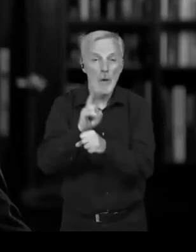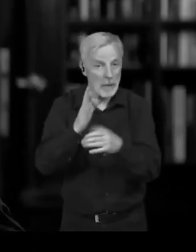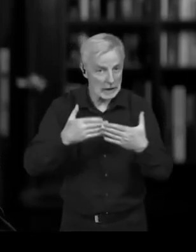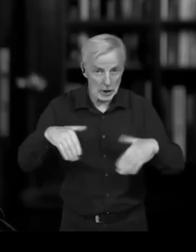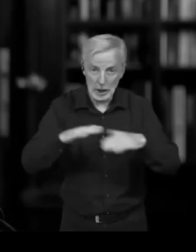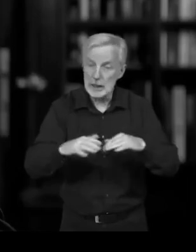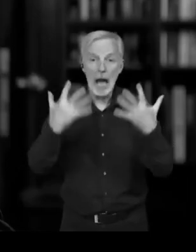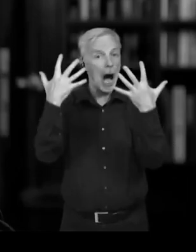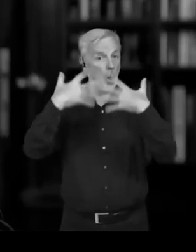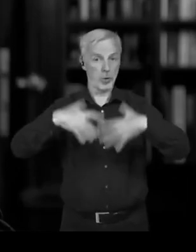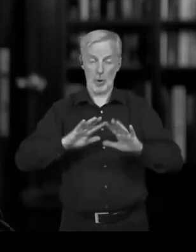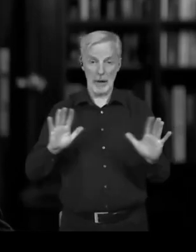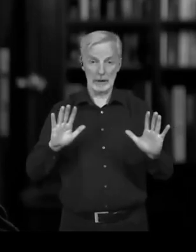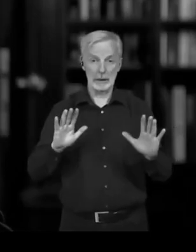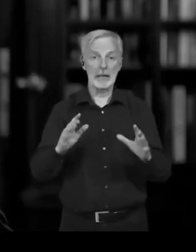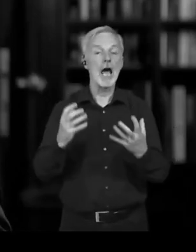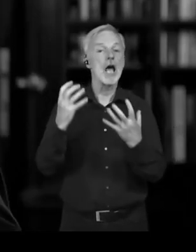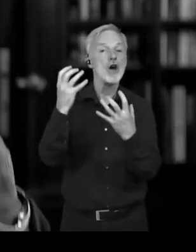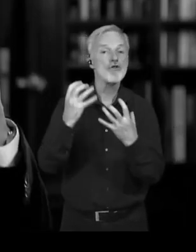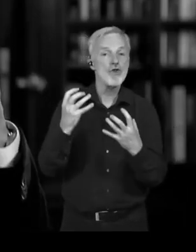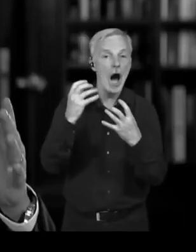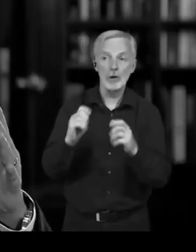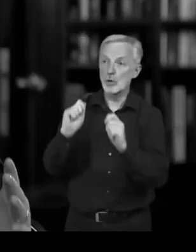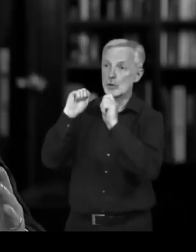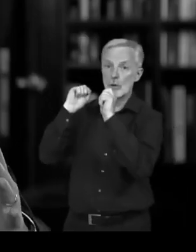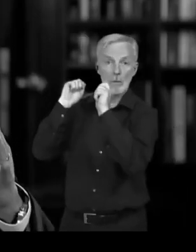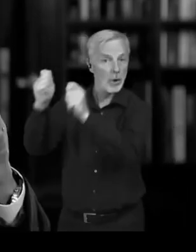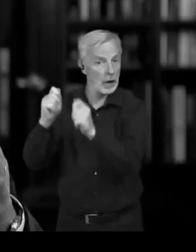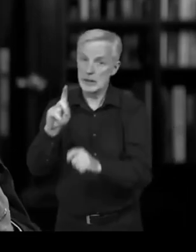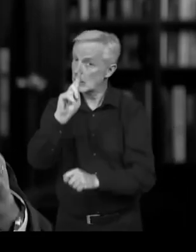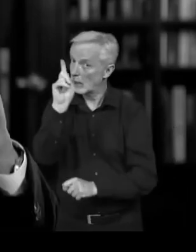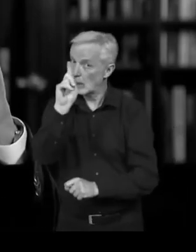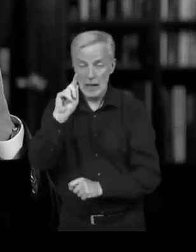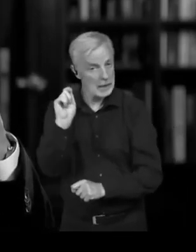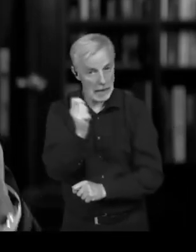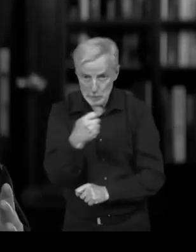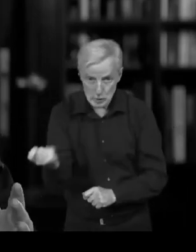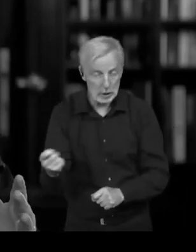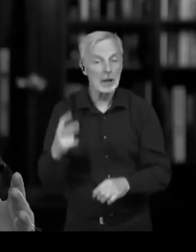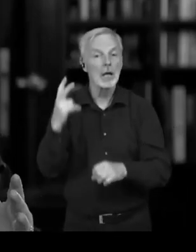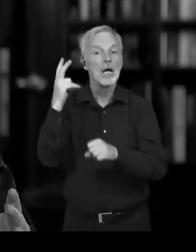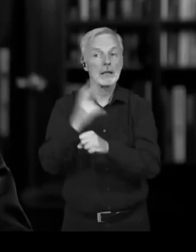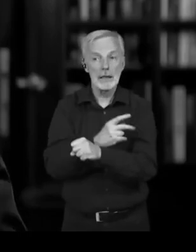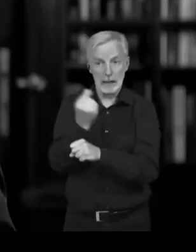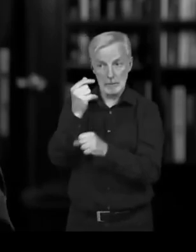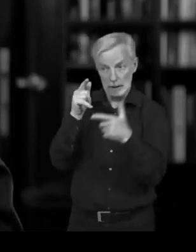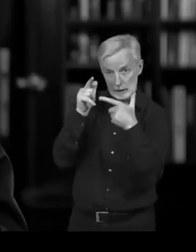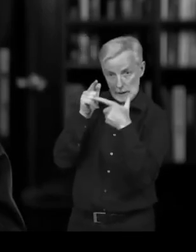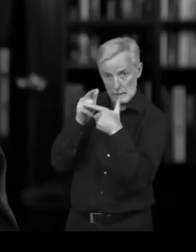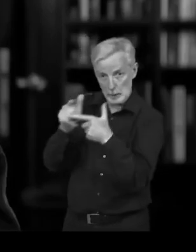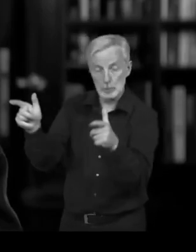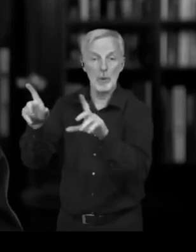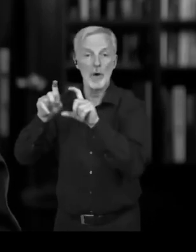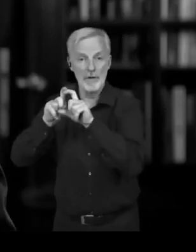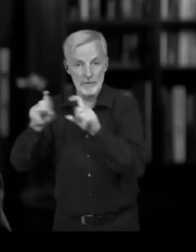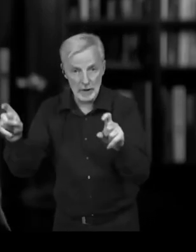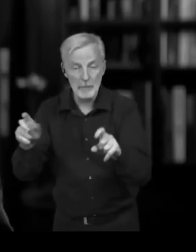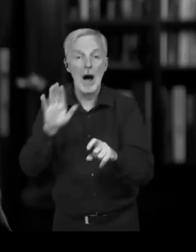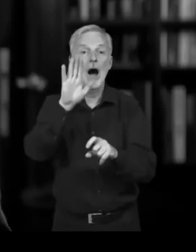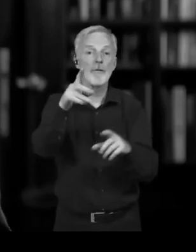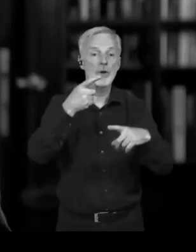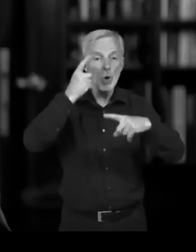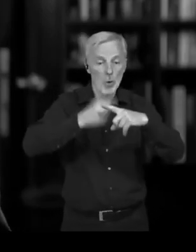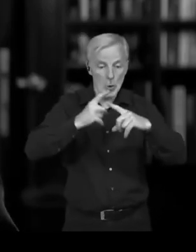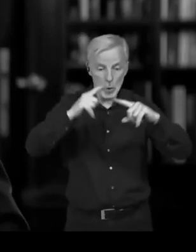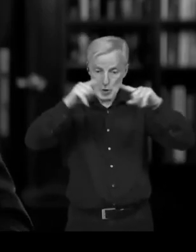kytek jako poslední. A co se mohlo stát úplně z ekonomického hlediska, jako nejhorší bod tady tohoto všeho, je, když